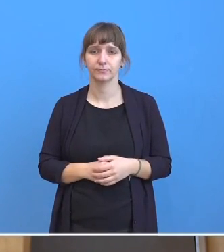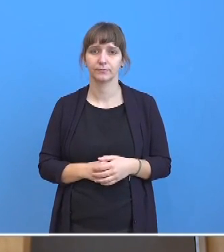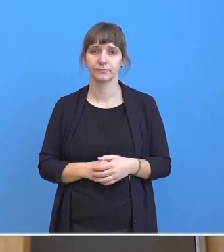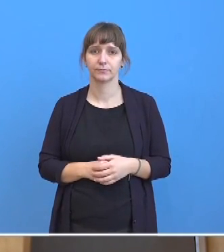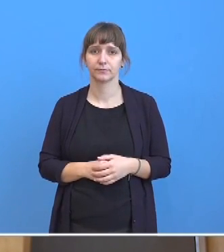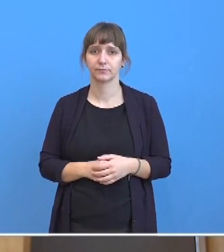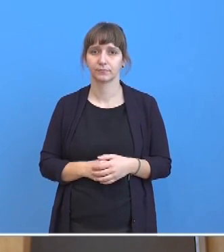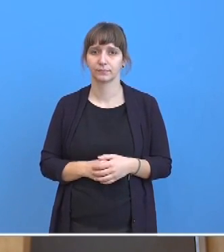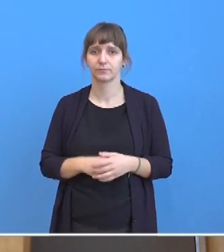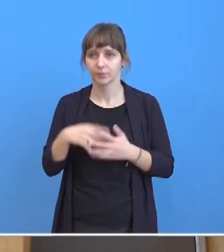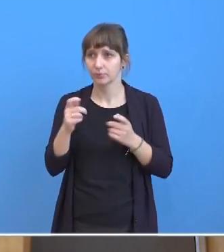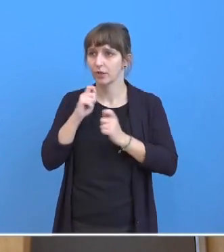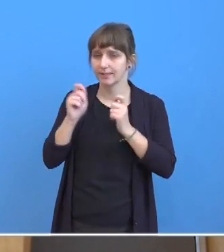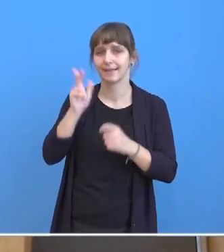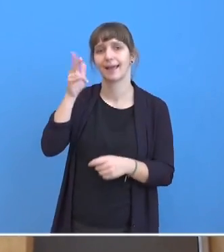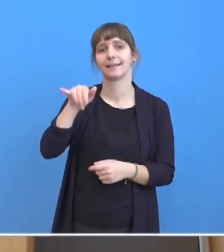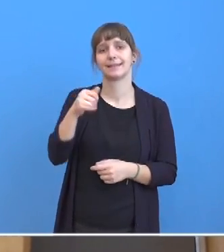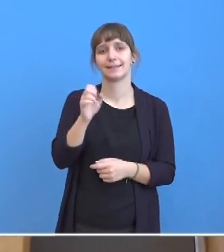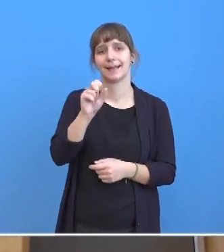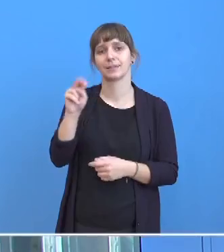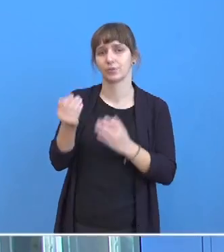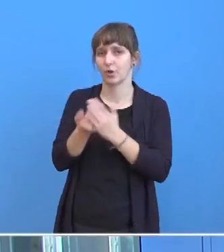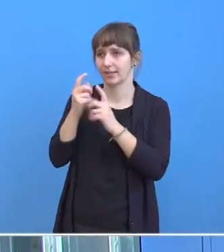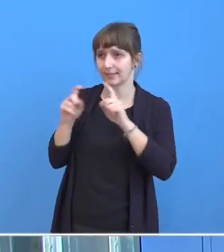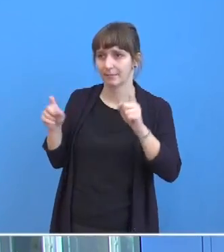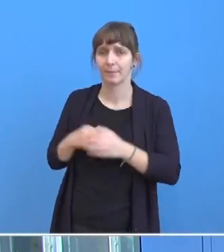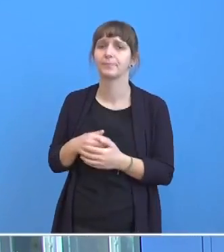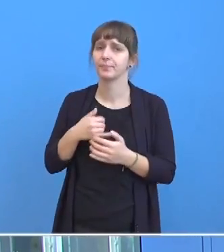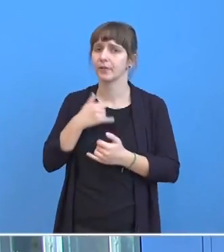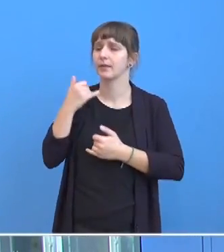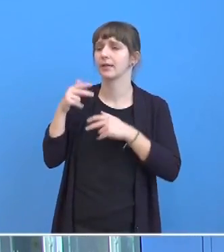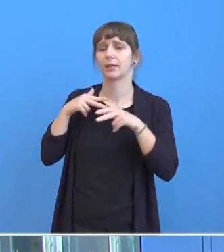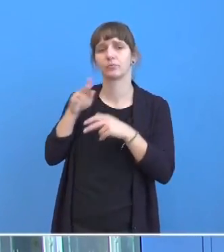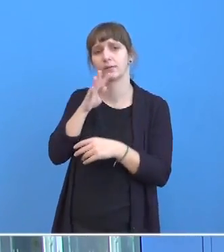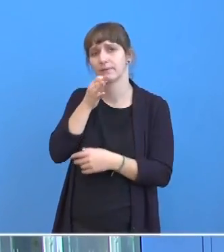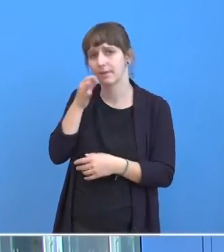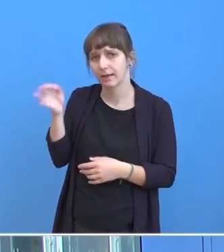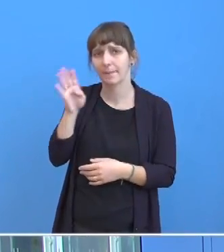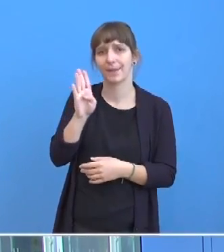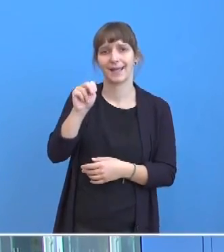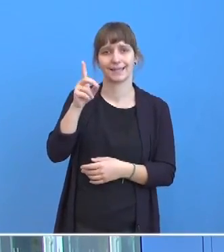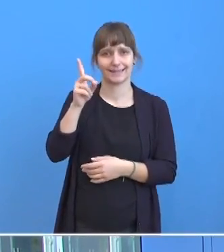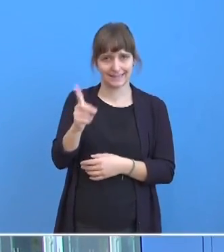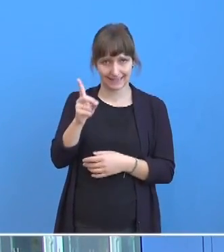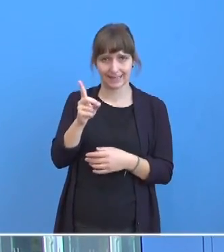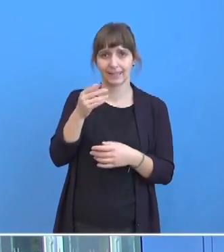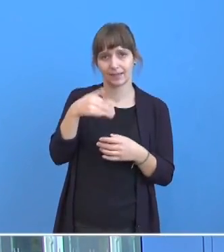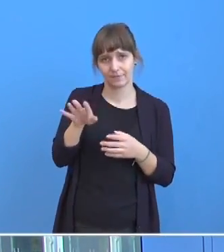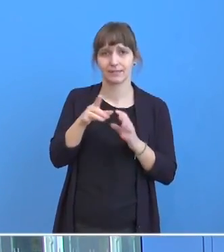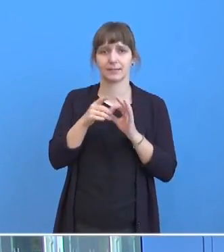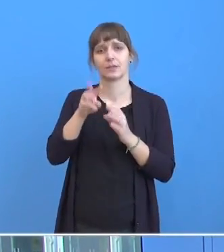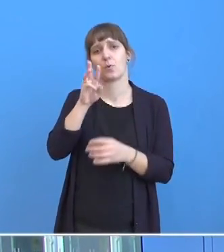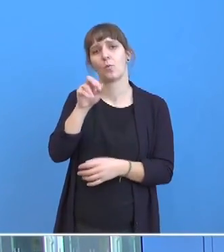Herr Jessen mit einem neuen Thema, bitte. Ja, Frage an Frau Demmer. Trifft es zu, dass der BND Zahlungen über Wirecard abgewickelt hat?